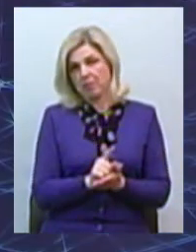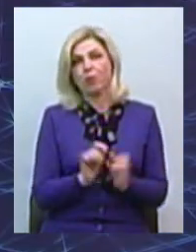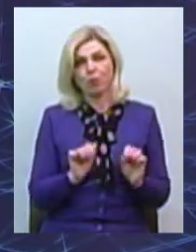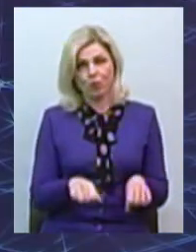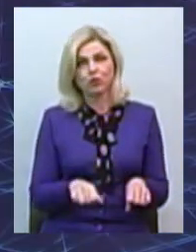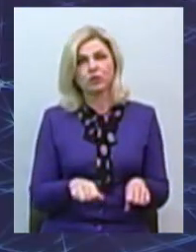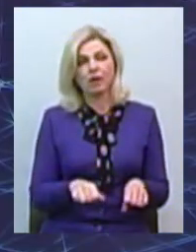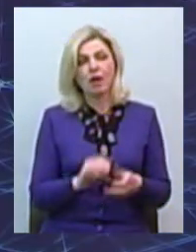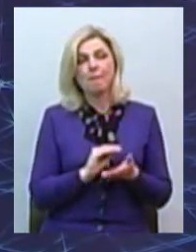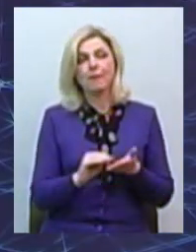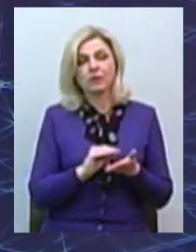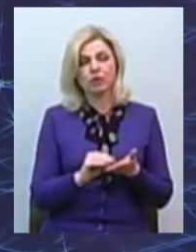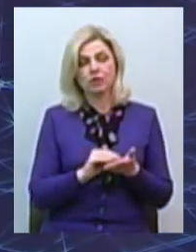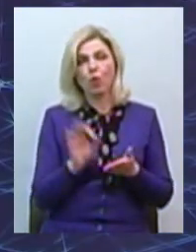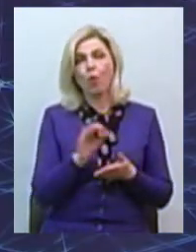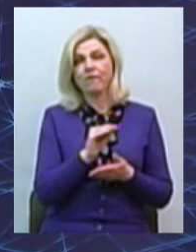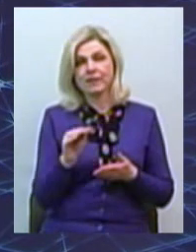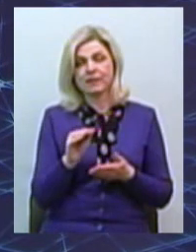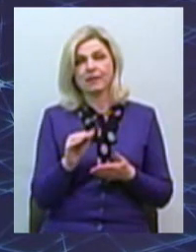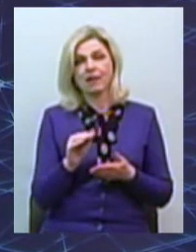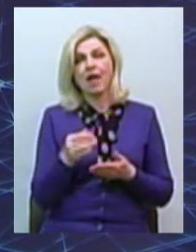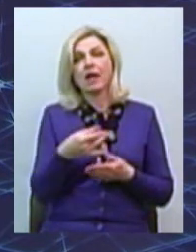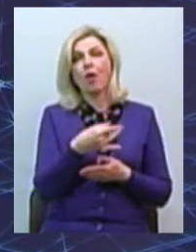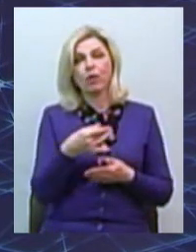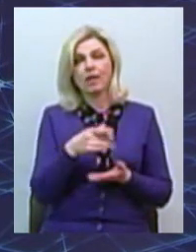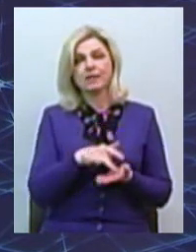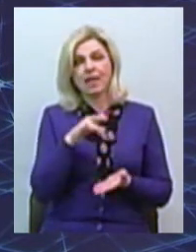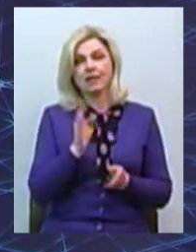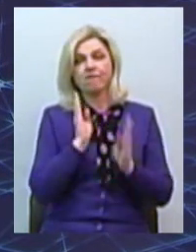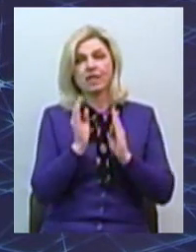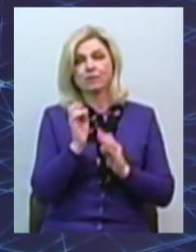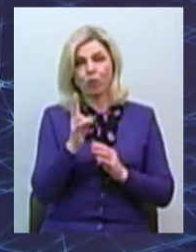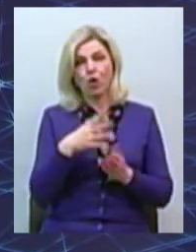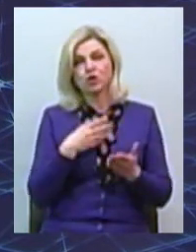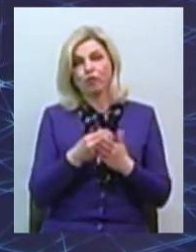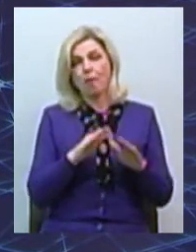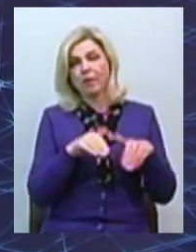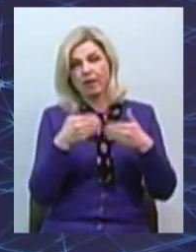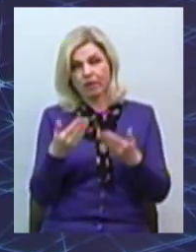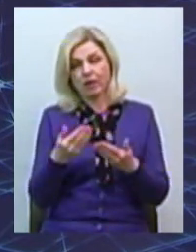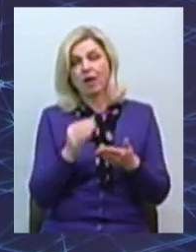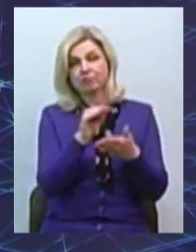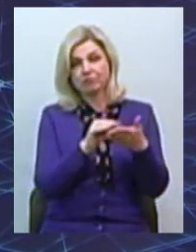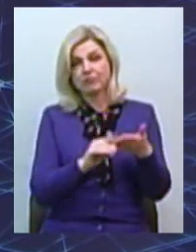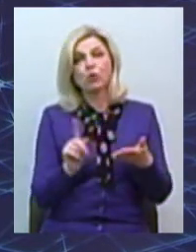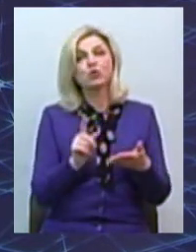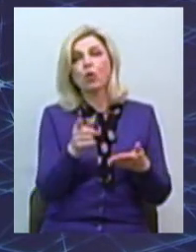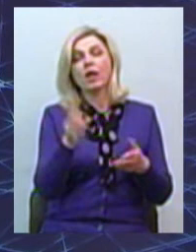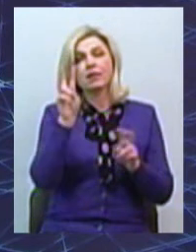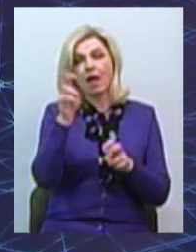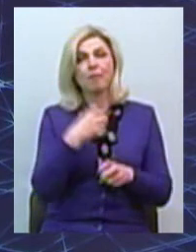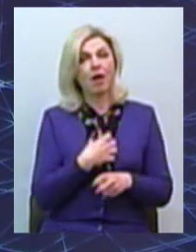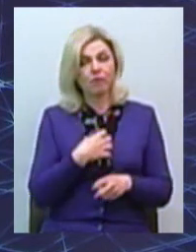Неодмінно. Пишете на офіційну сторіночку регіонального центру у Фейсбуці свої пропозиції, озвучуєте, які теми для вас є більш